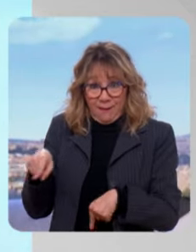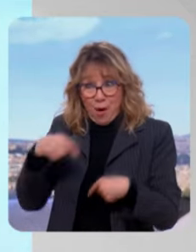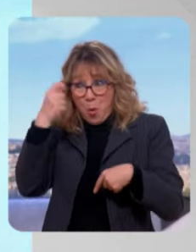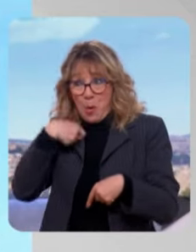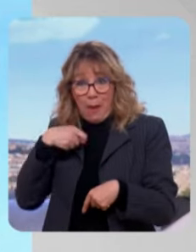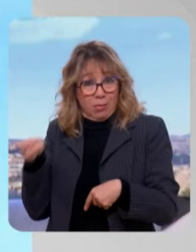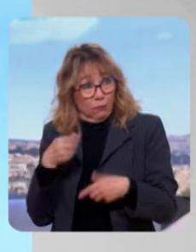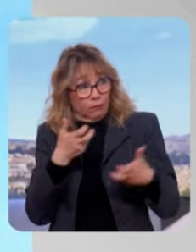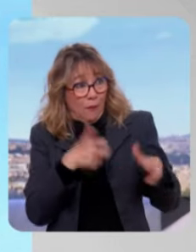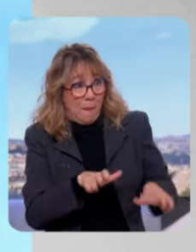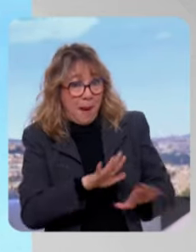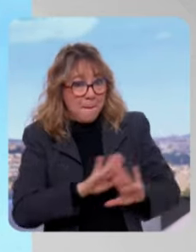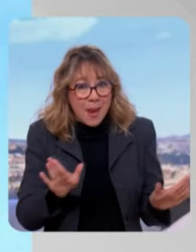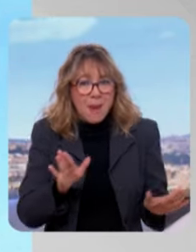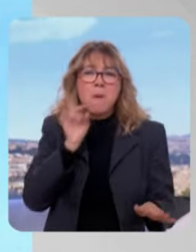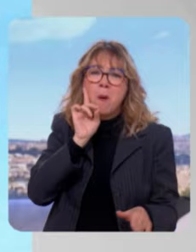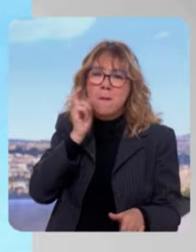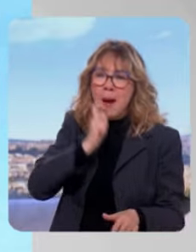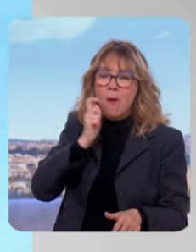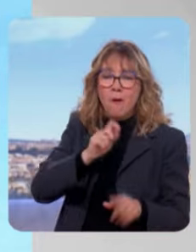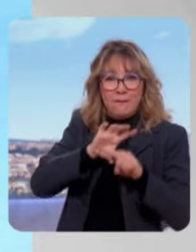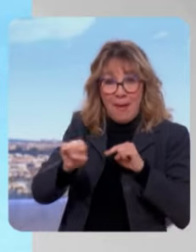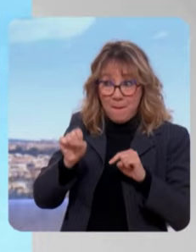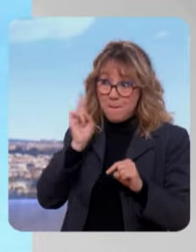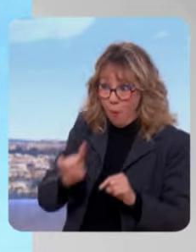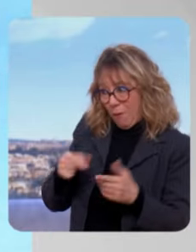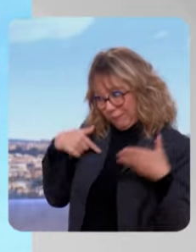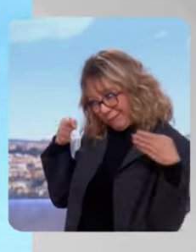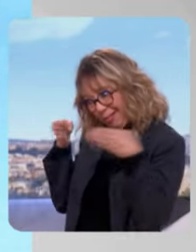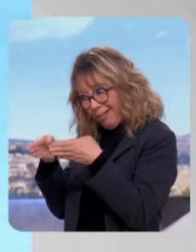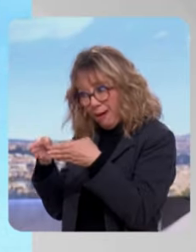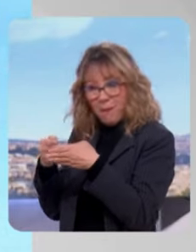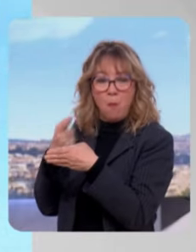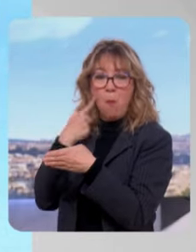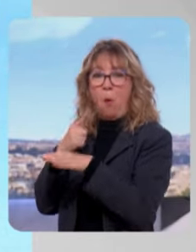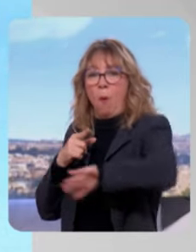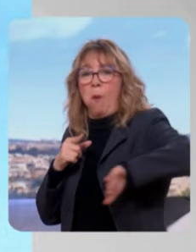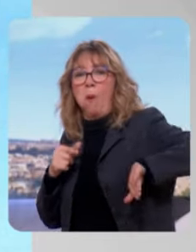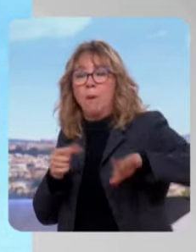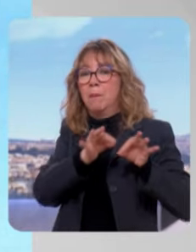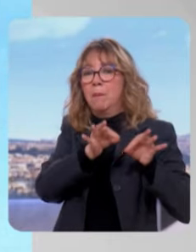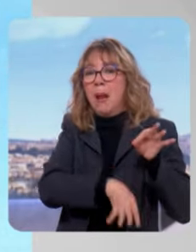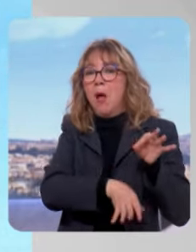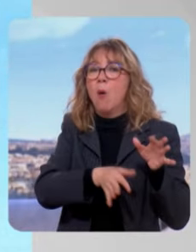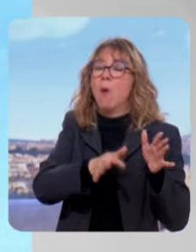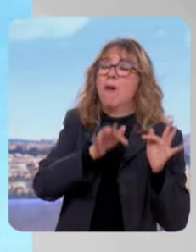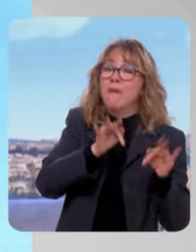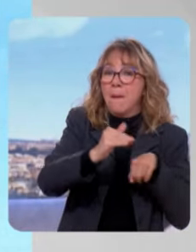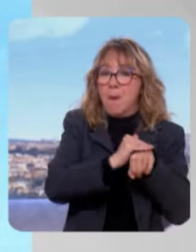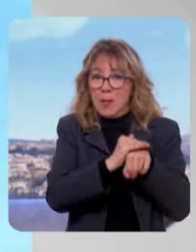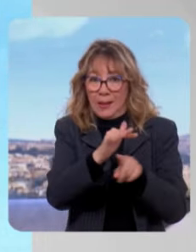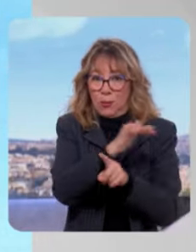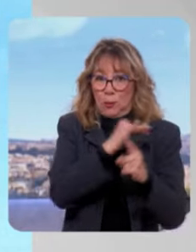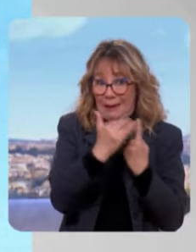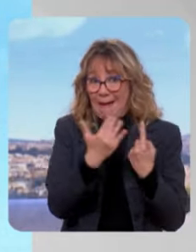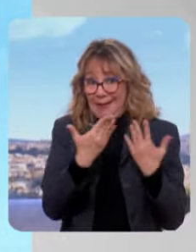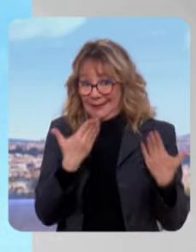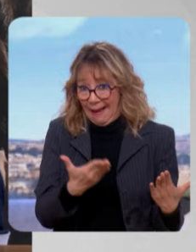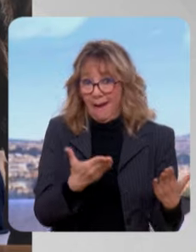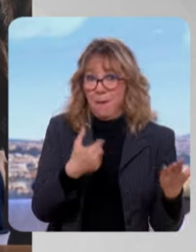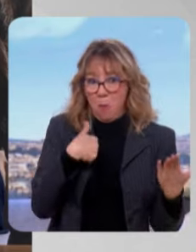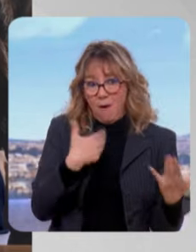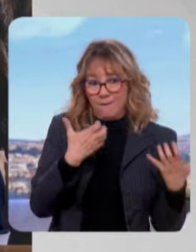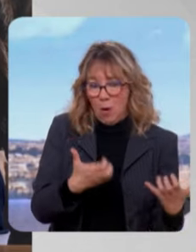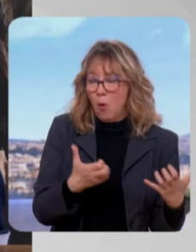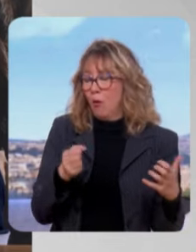surtout mettre l'accent sur la question ukrainienne pour qu ne parle pas de son bilan justement en matière de politique sociale. Eh bien moi, je pense que ça, c'est juste